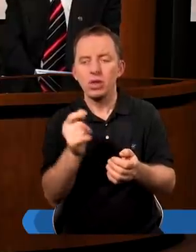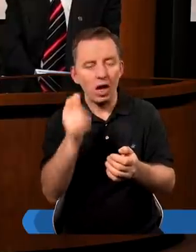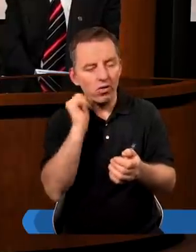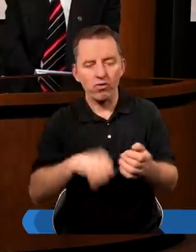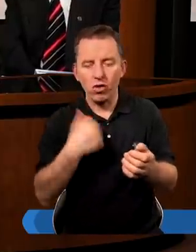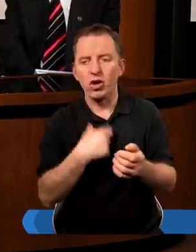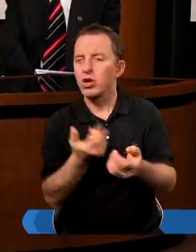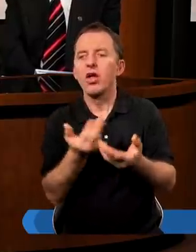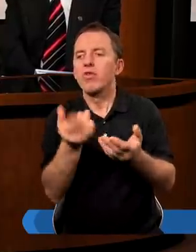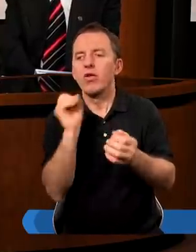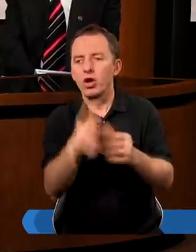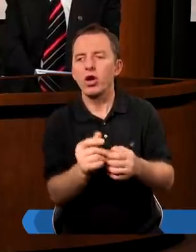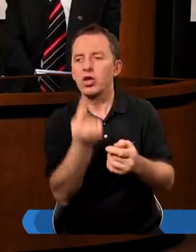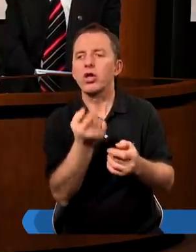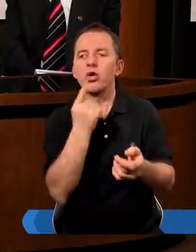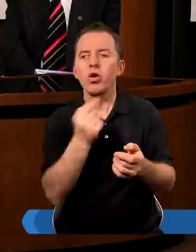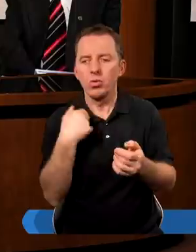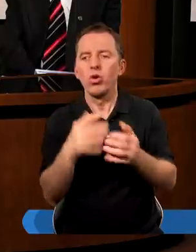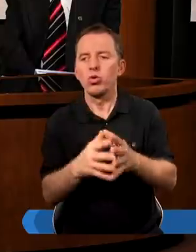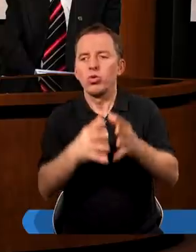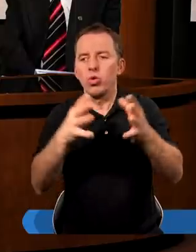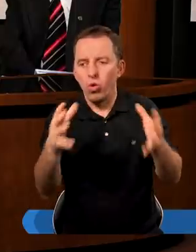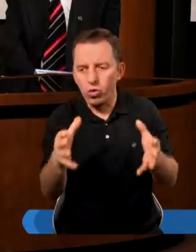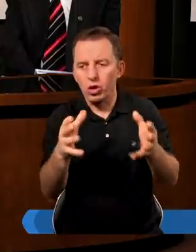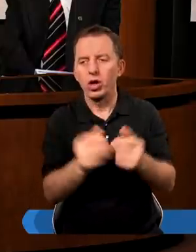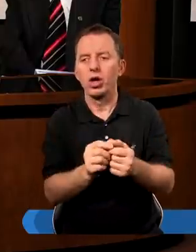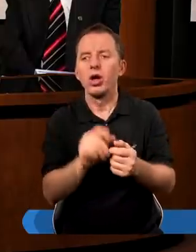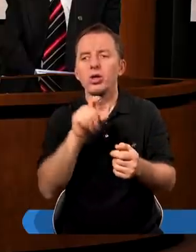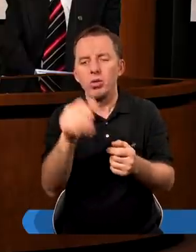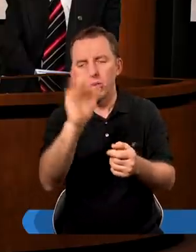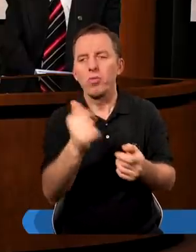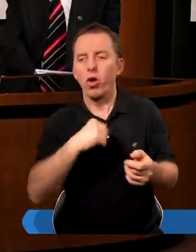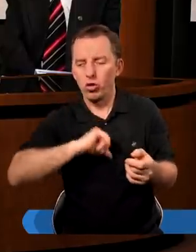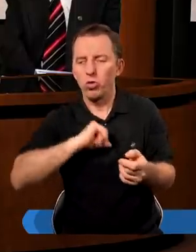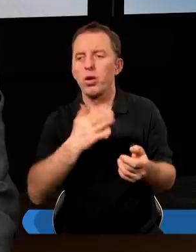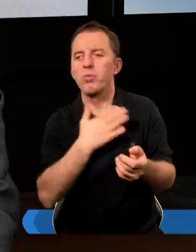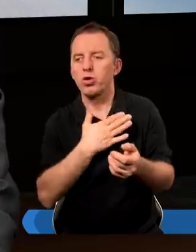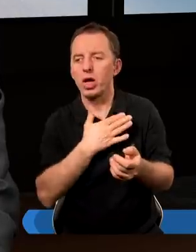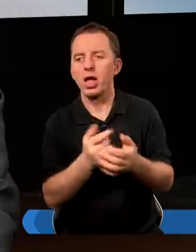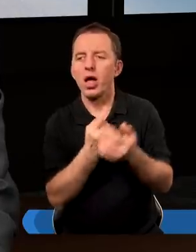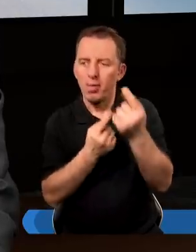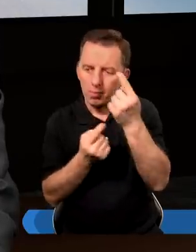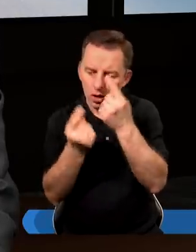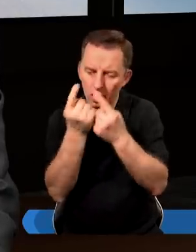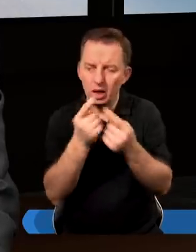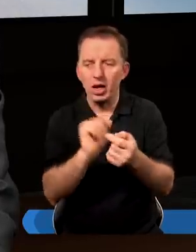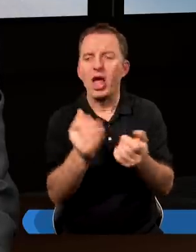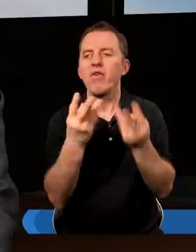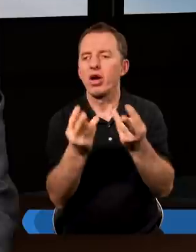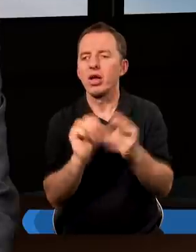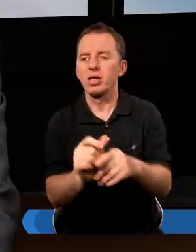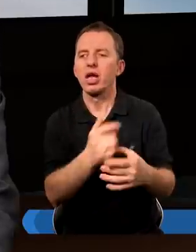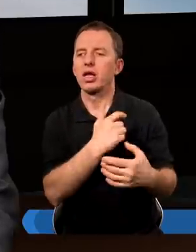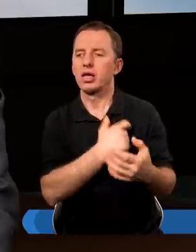niewiele grosz. To było dużo w porównaniu do tego, co w ogóle posiadała. Myślę, że to najważniejsze